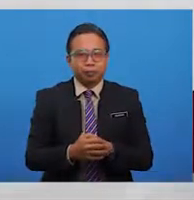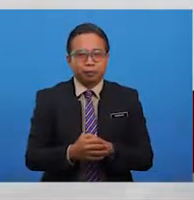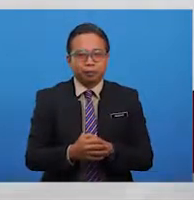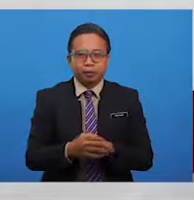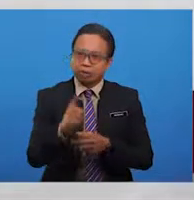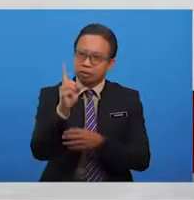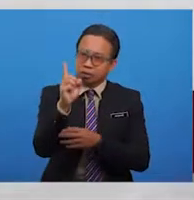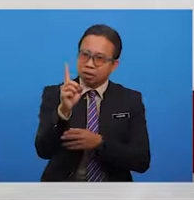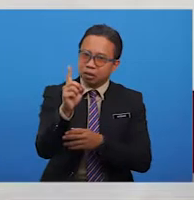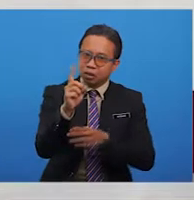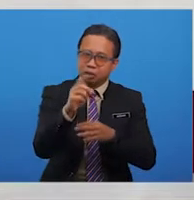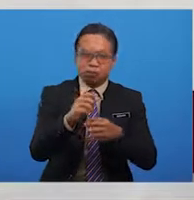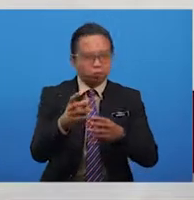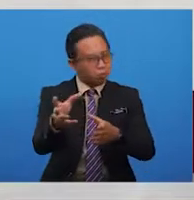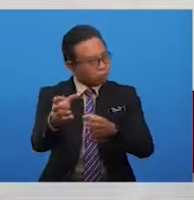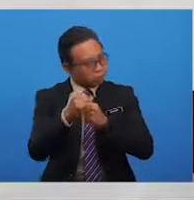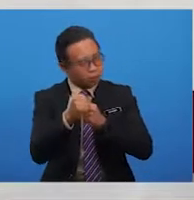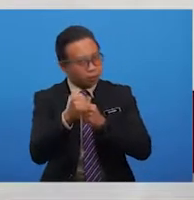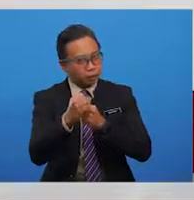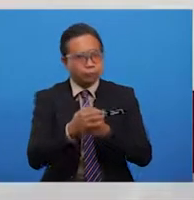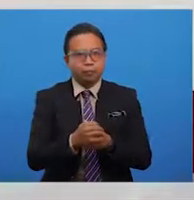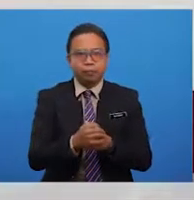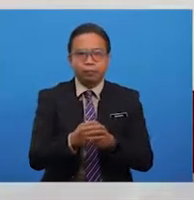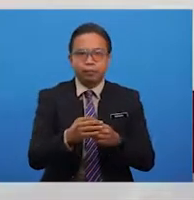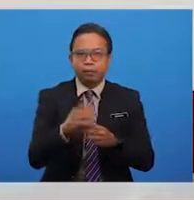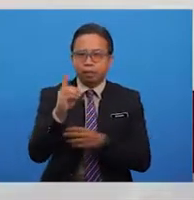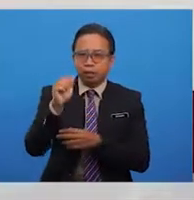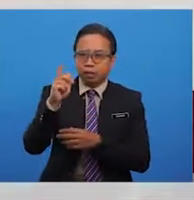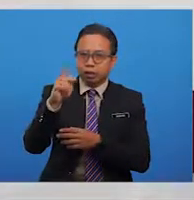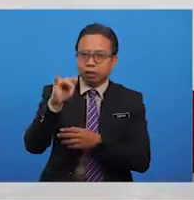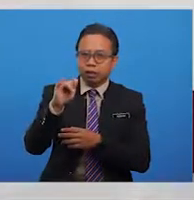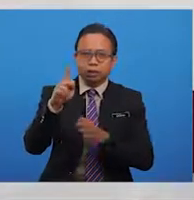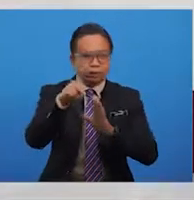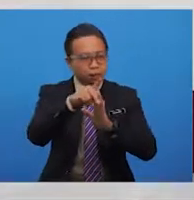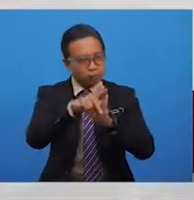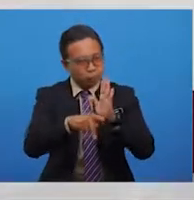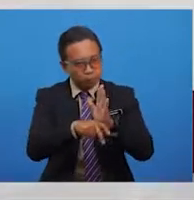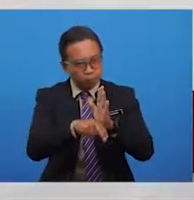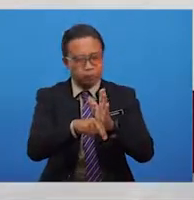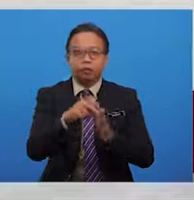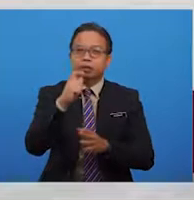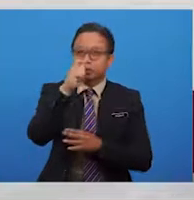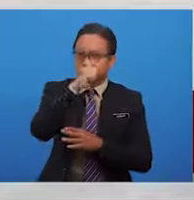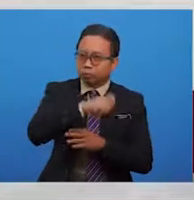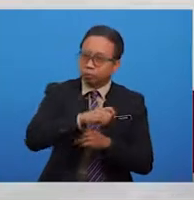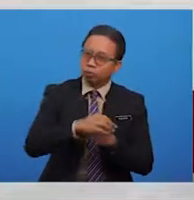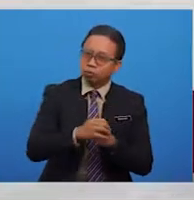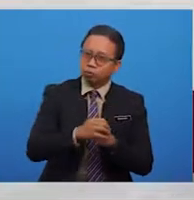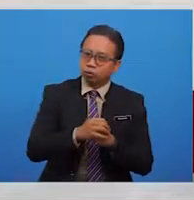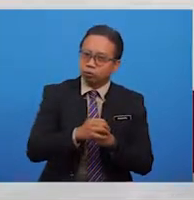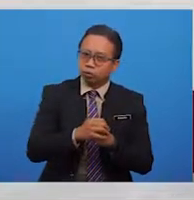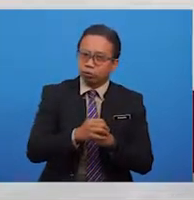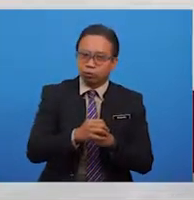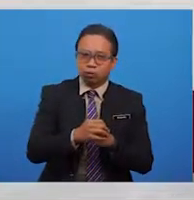Sesekali turut direntakkan daki pendusta melekatkan selumbar